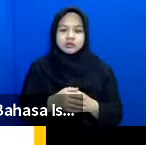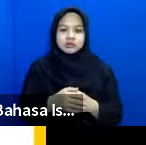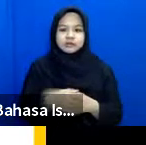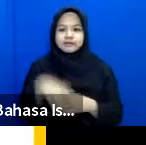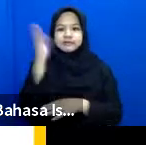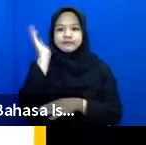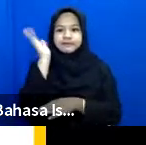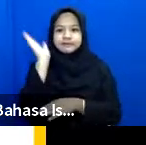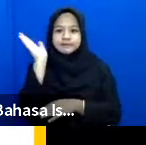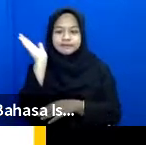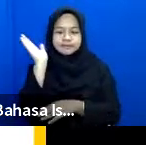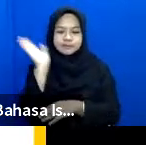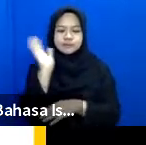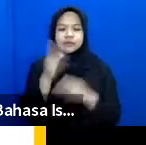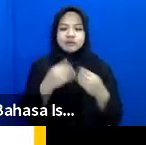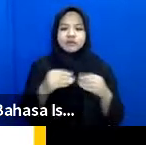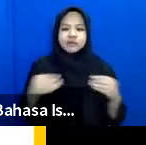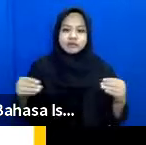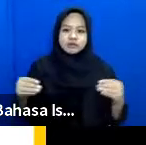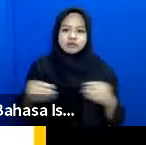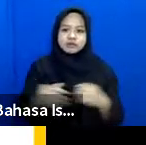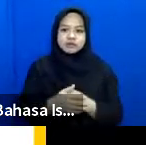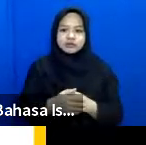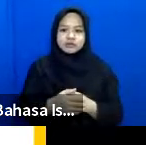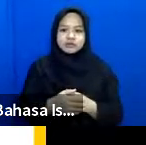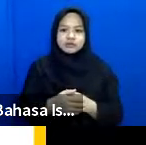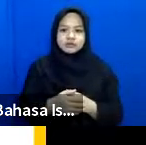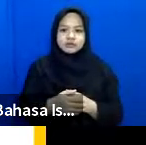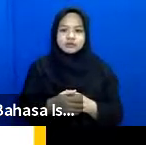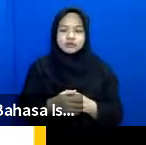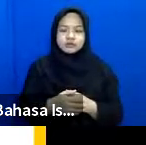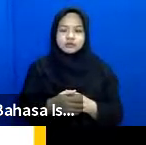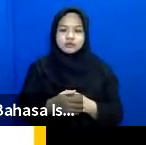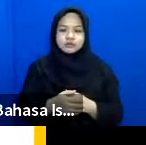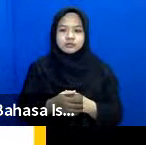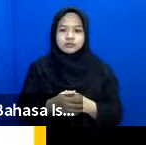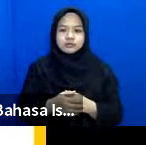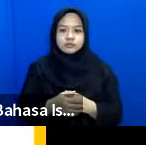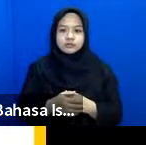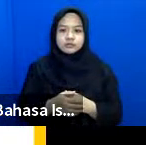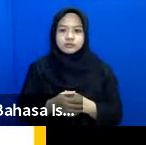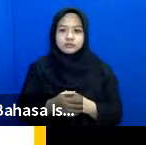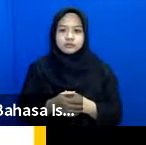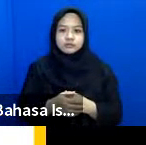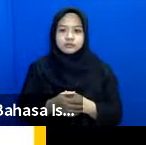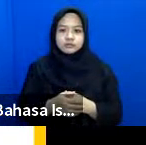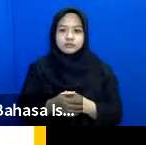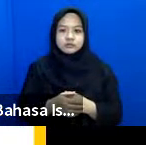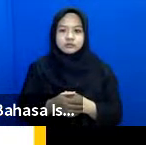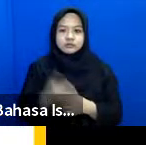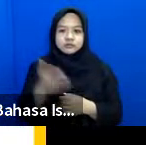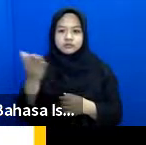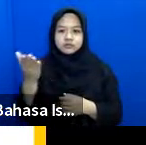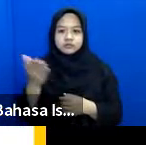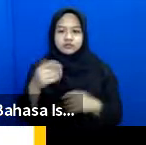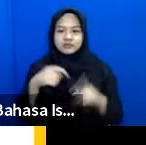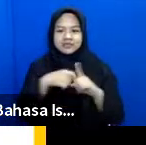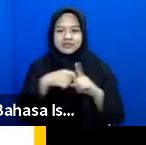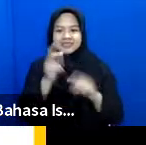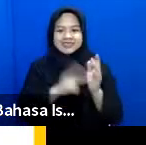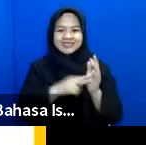mempresentasikan materi tersebut kemudian ya Mas Rinto ya silahkan Mbak Kuni